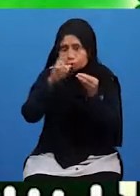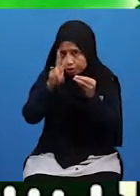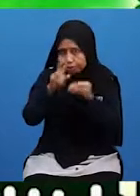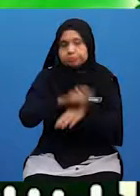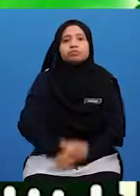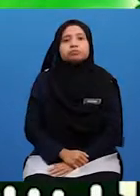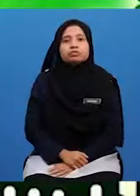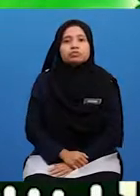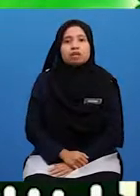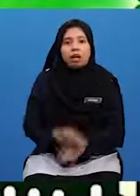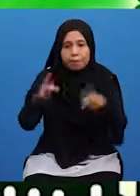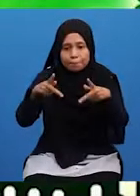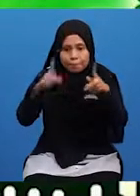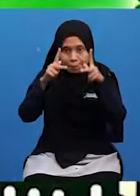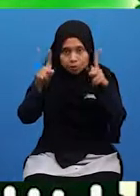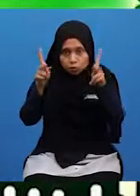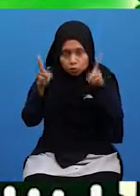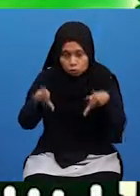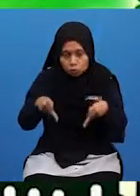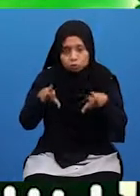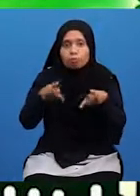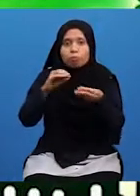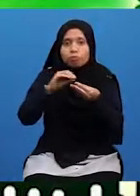Pasu bunga Mama pecah